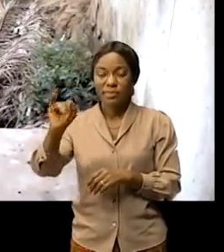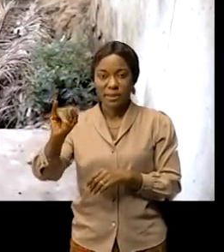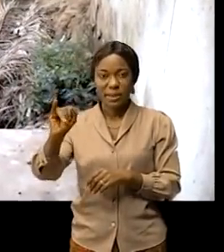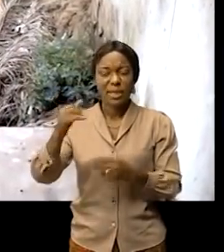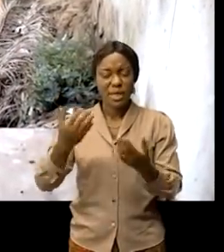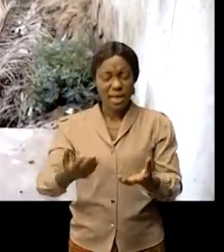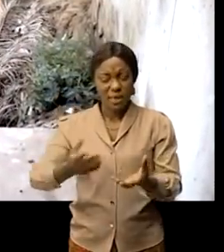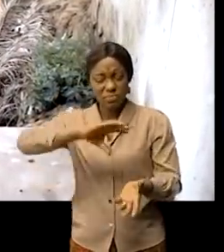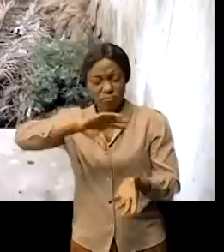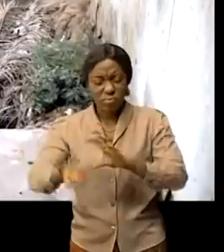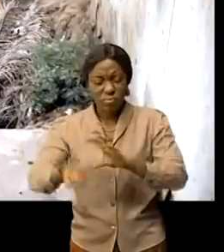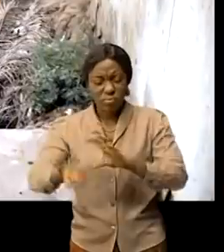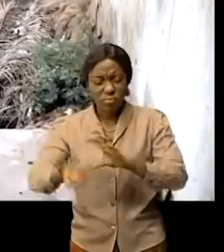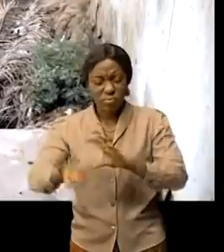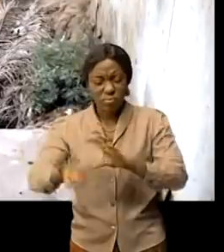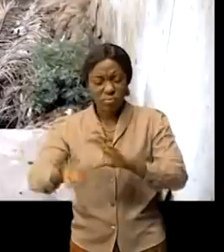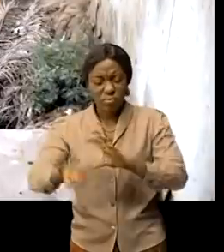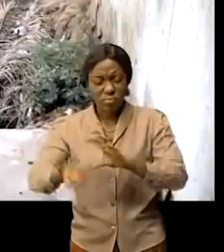cette érosion qui a bousculé